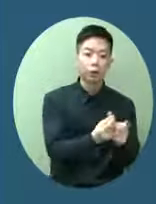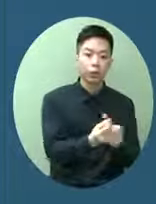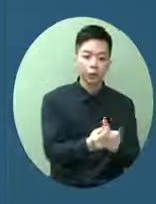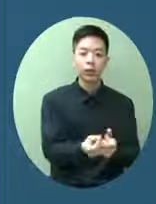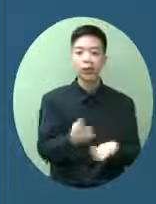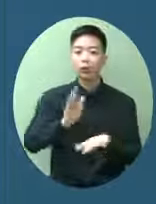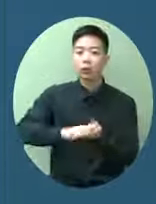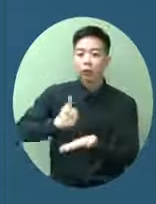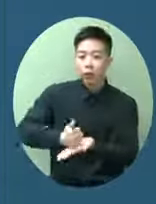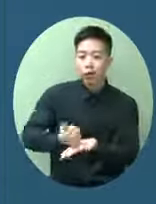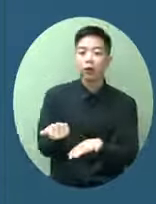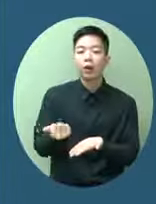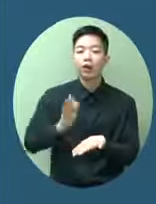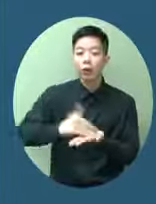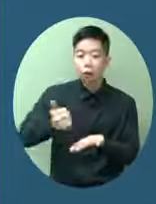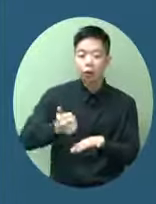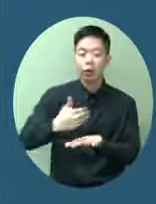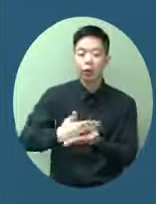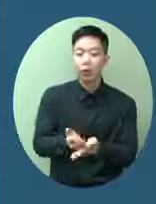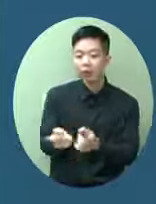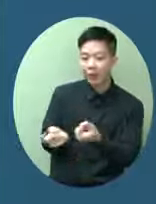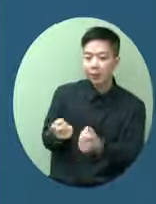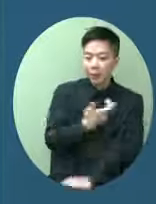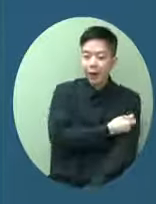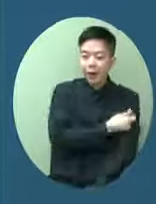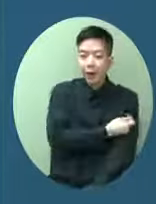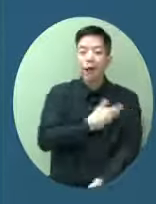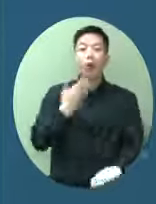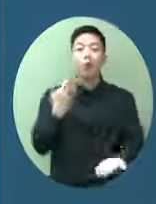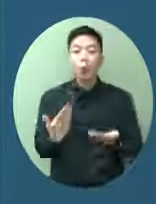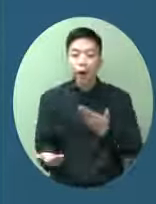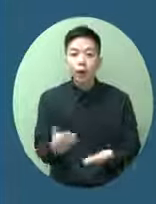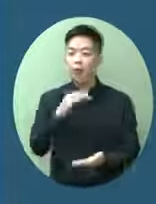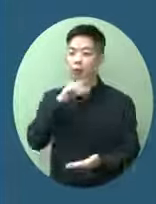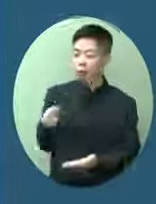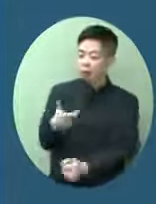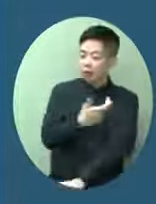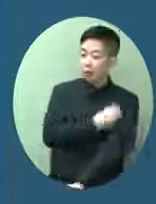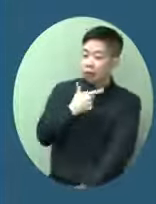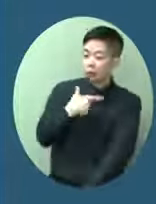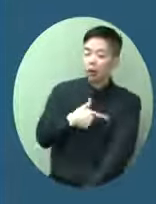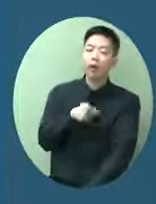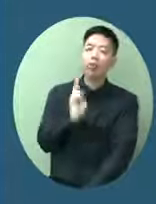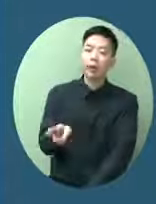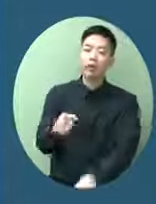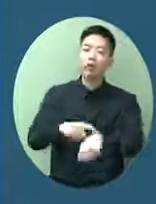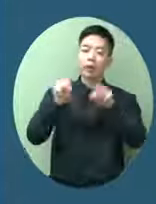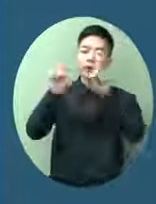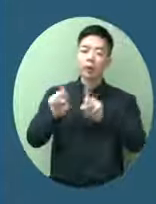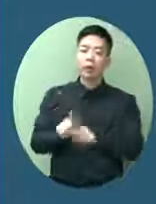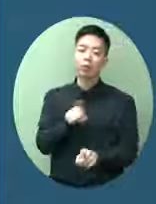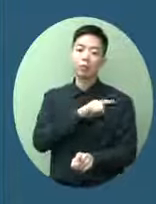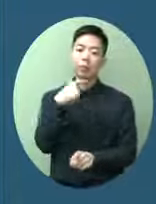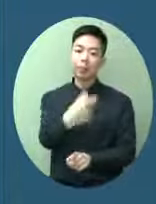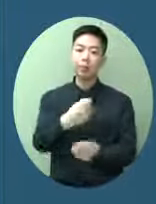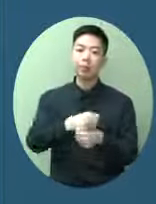又有少許好似我們的做法如果不打針你就必須要定期檢測自費來達戰這個推